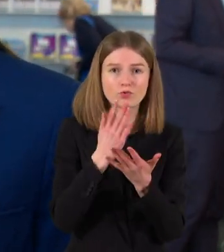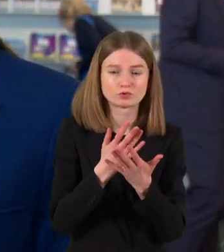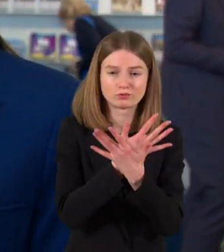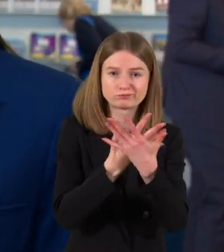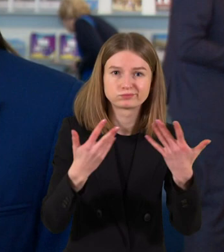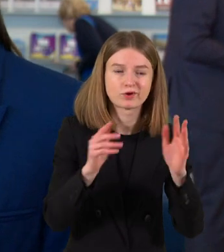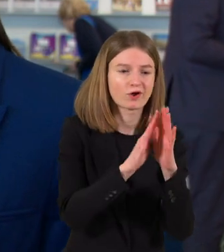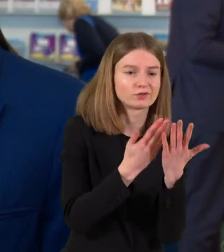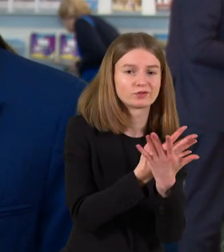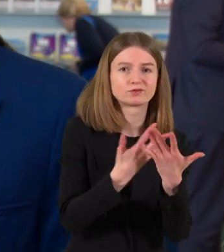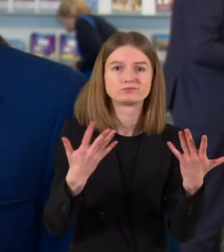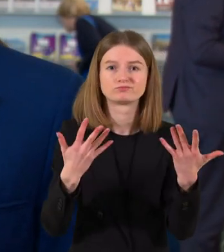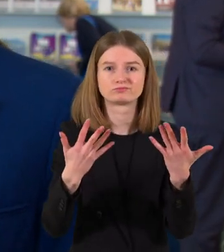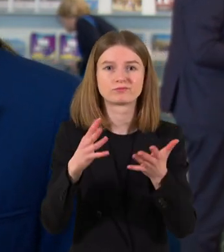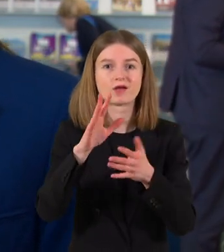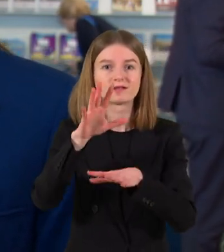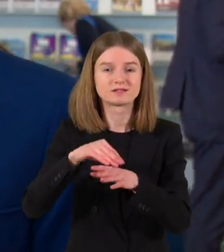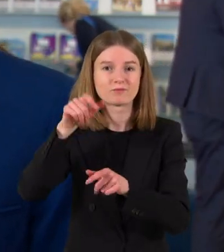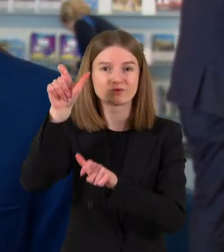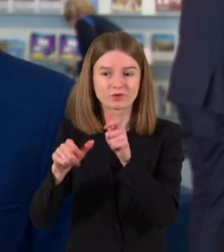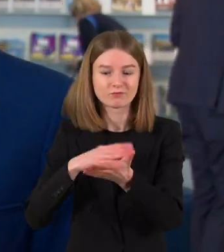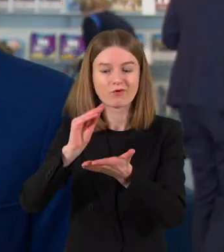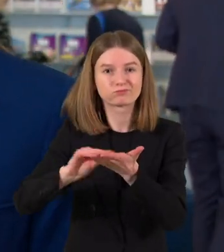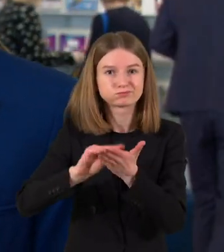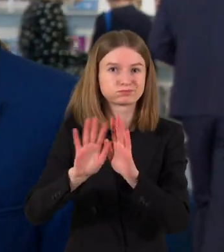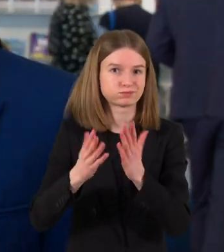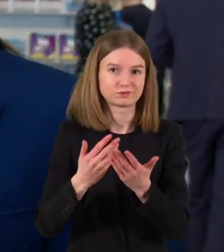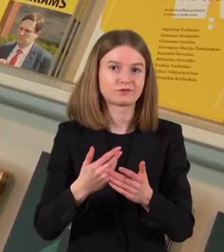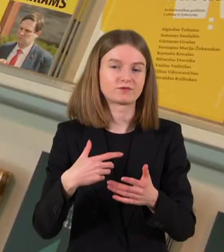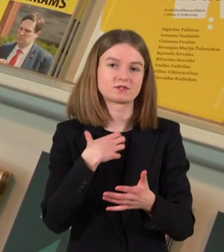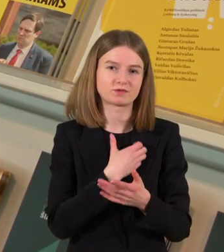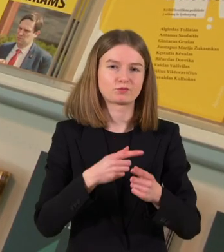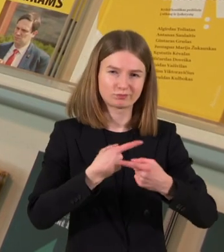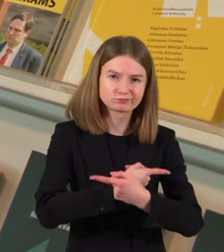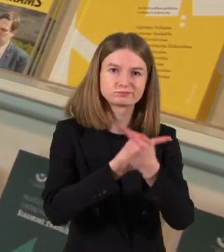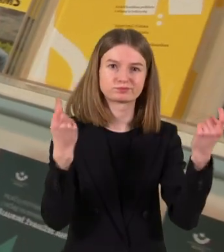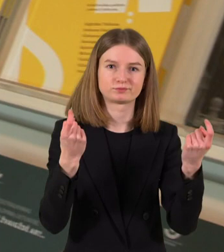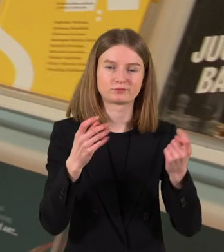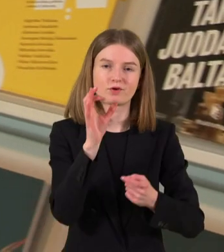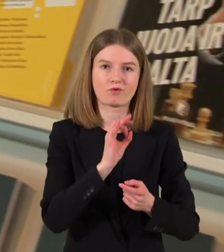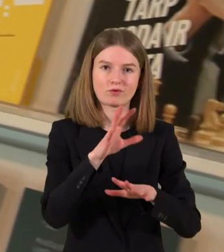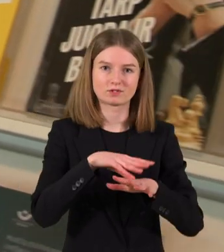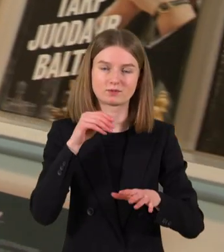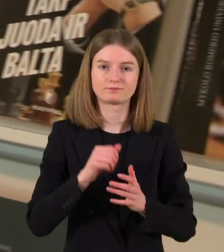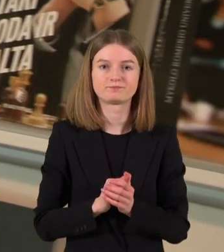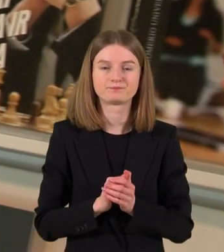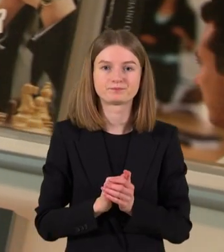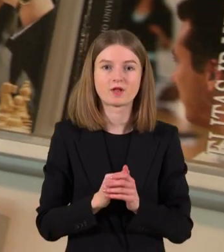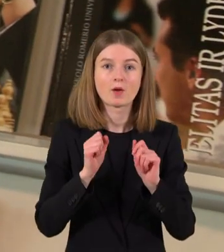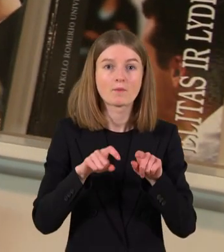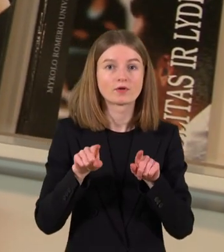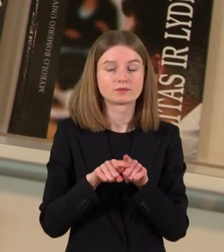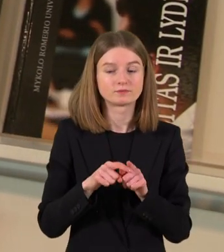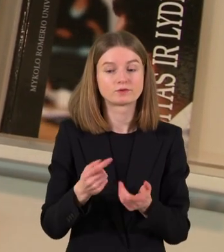kuo pasidžiaugti ir tikrai turime naudotis tokią progą apie Seimą kalbėti plačiau. Seimos tende galima pavartyti ir Seimo